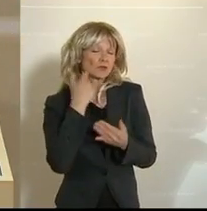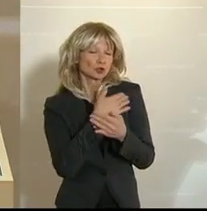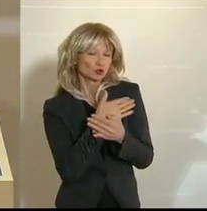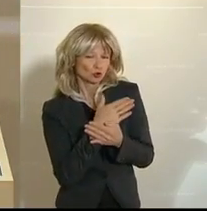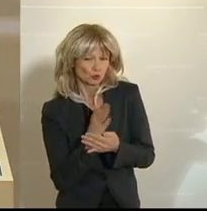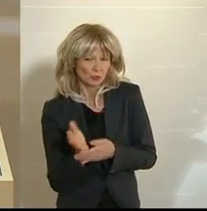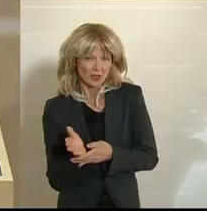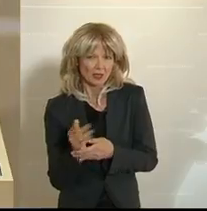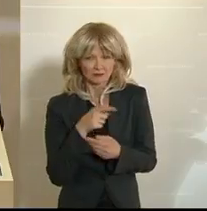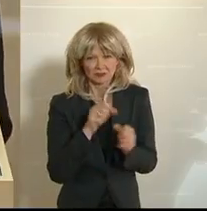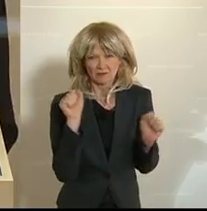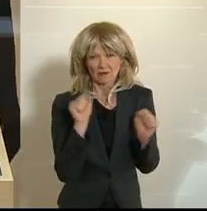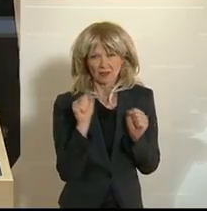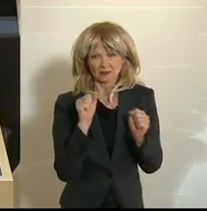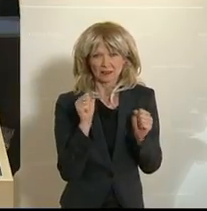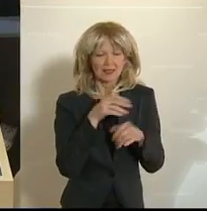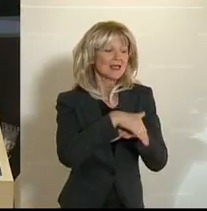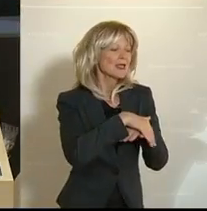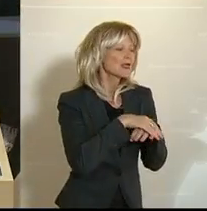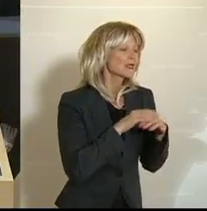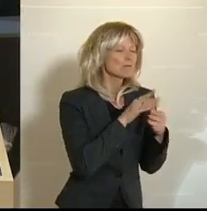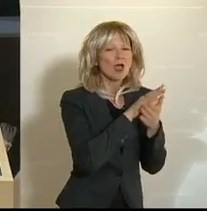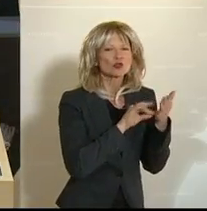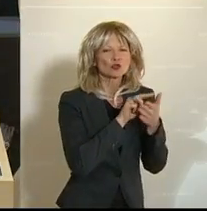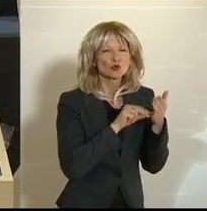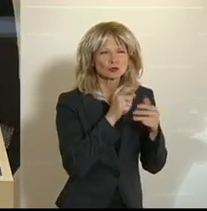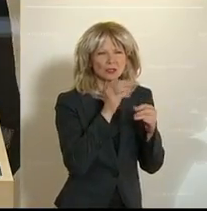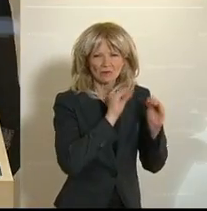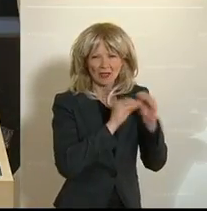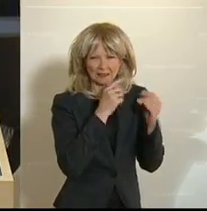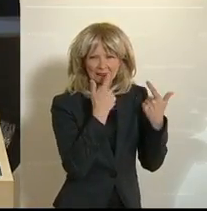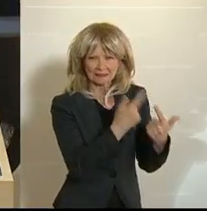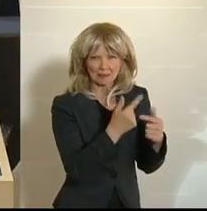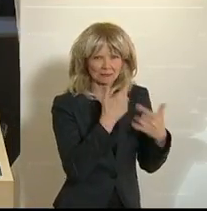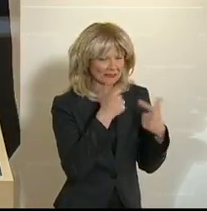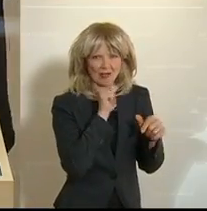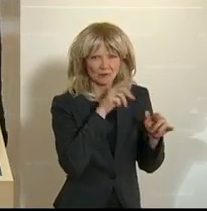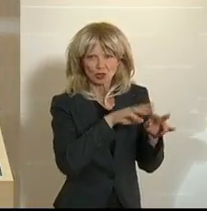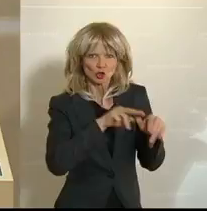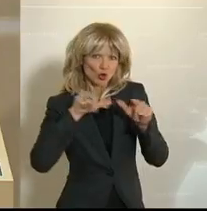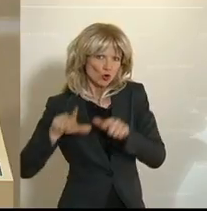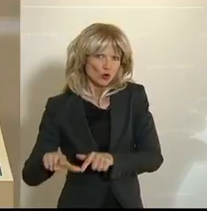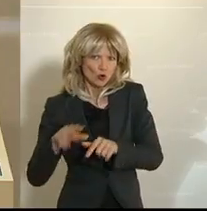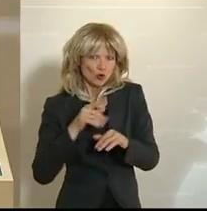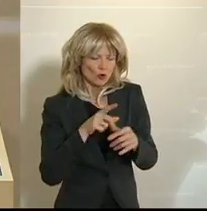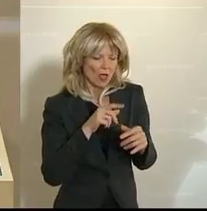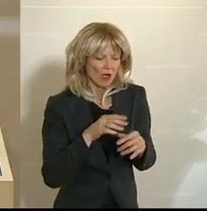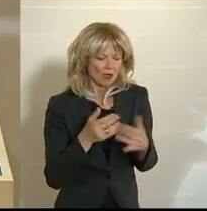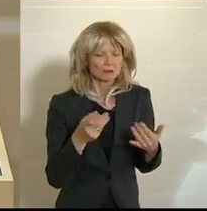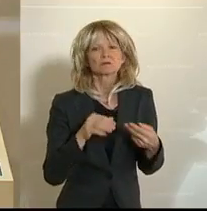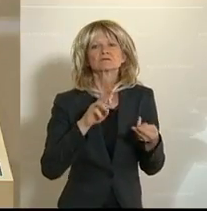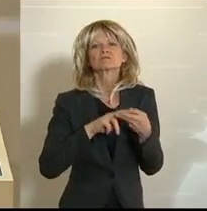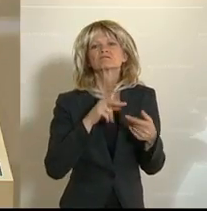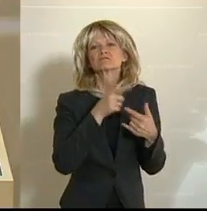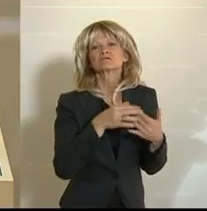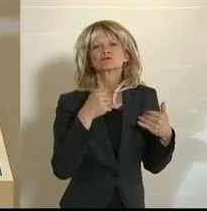einen gemeinnützigen Verein, der keine Rücklagen bilden kann und Liquiditätsprobleme hat, ist es ein Wahnsinn, bis in die Woche 12 der Corona-Gesetzgebung